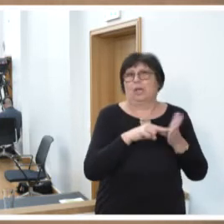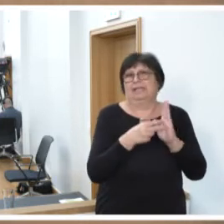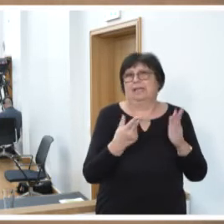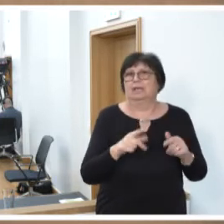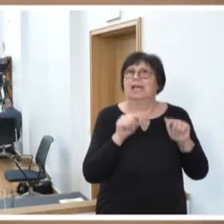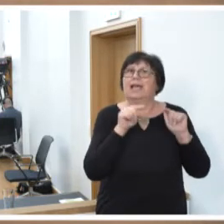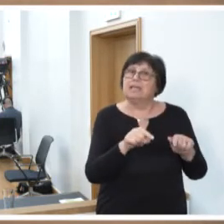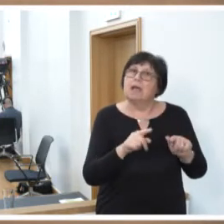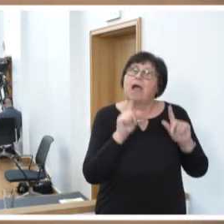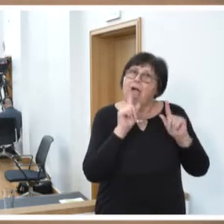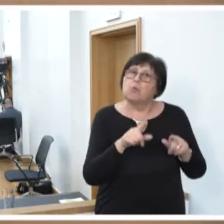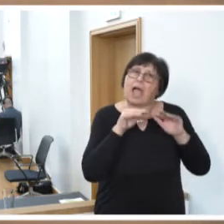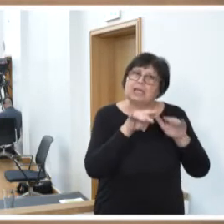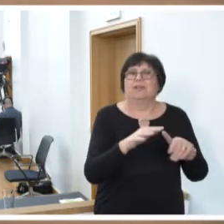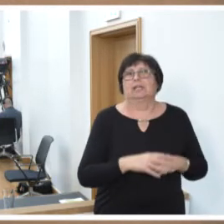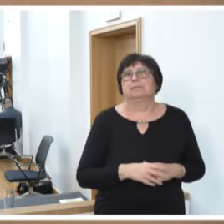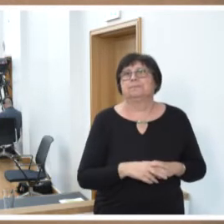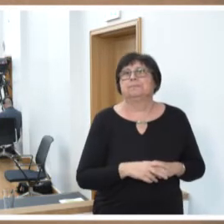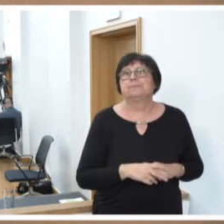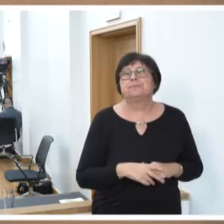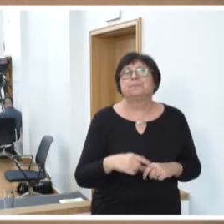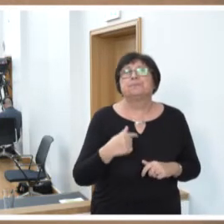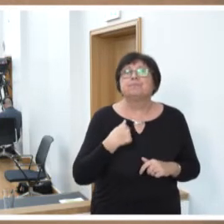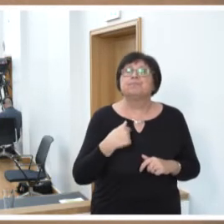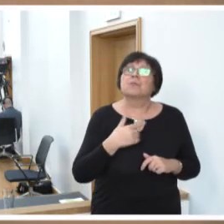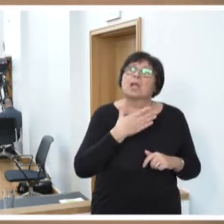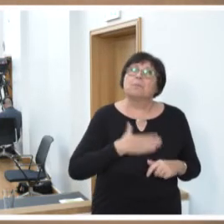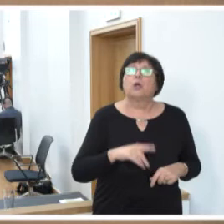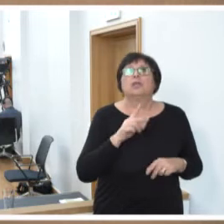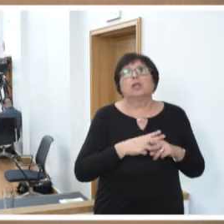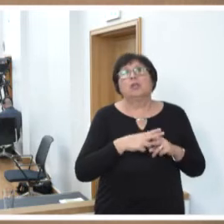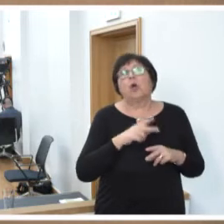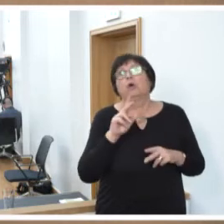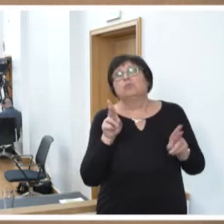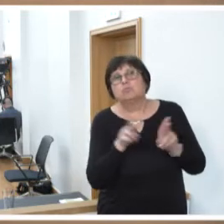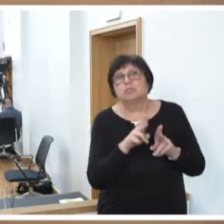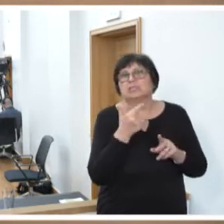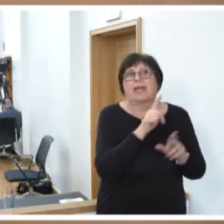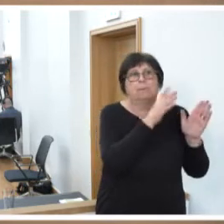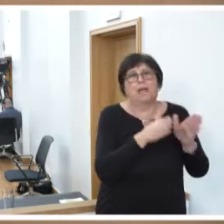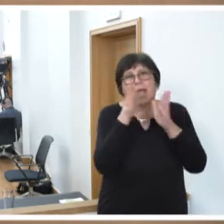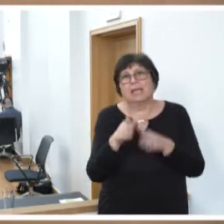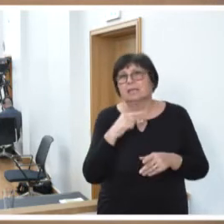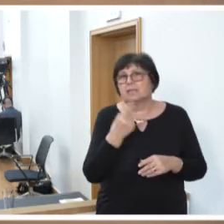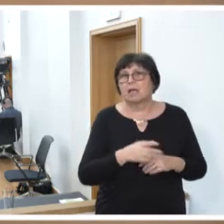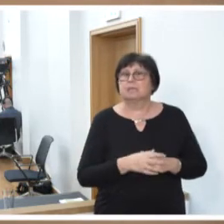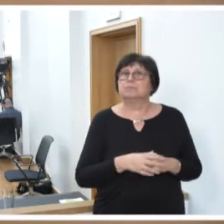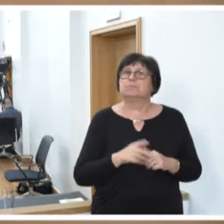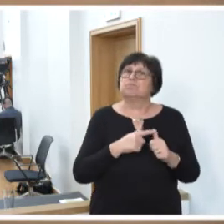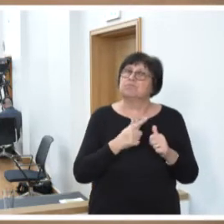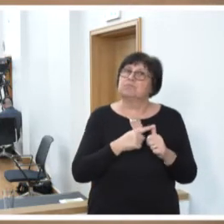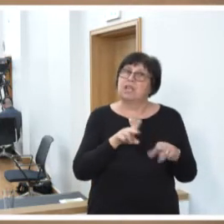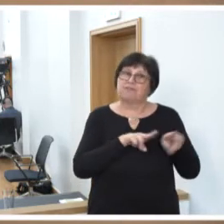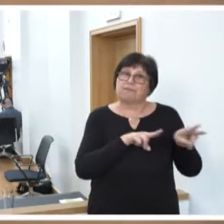hierauf einzugehen. Ich möchte noch eingehen auf zwei Bereiche, nämlich zum einen auf die